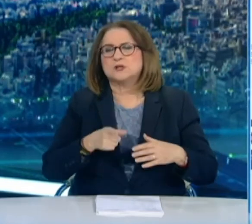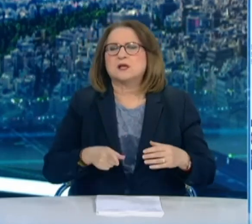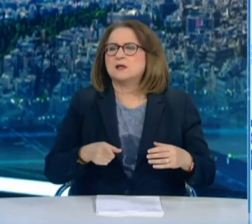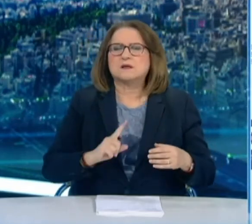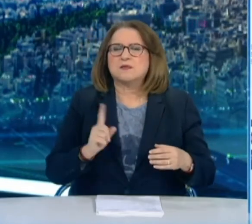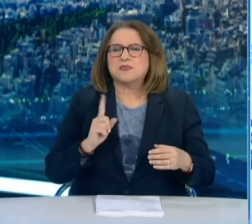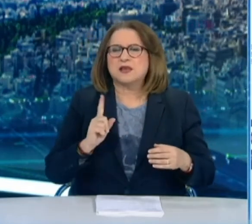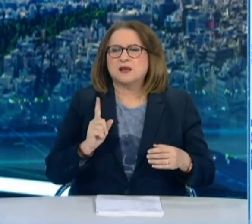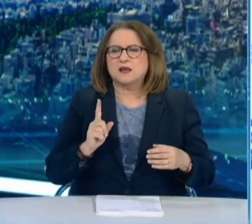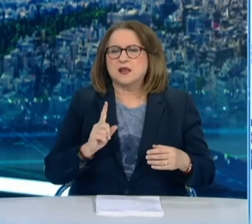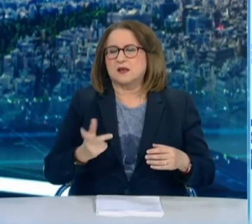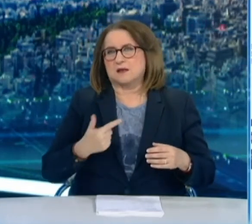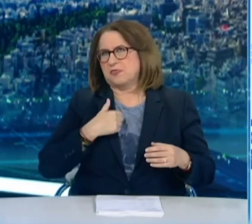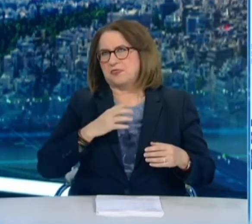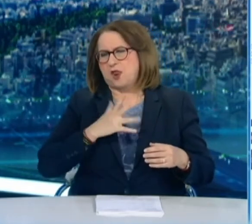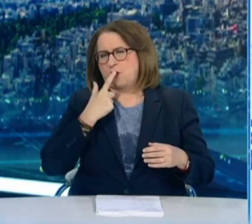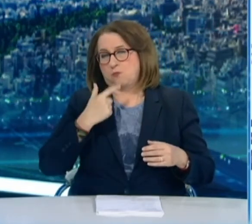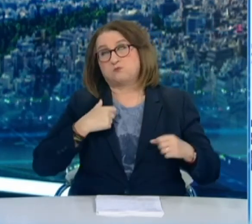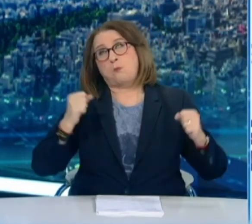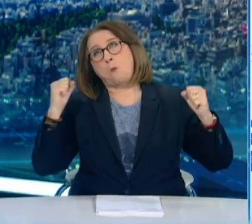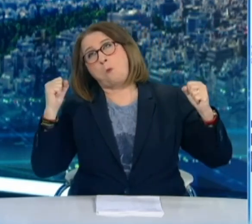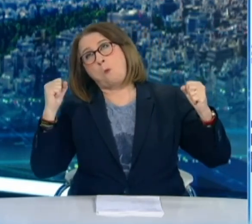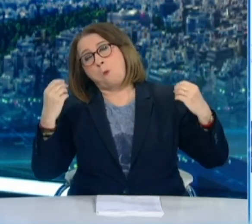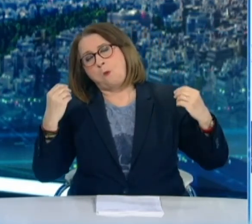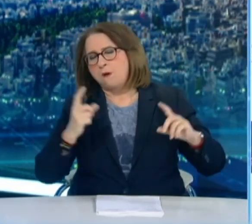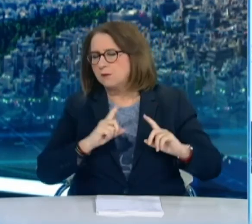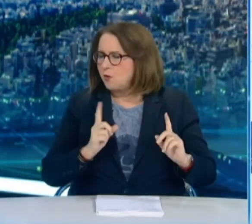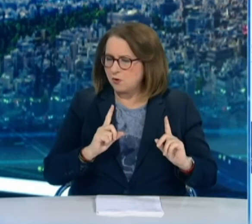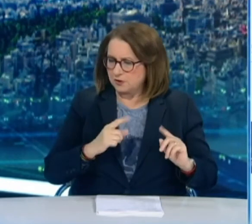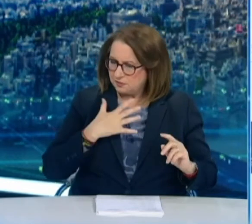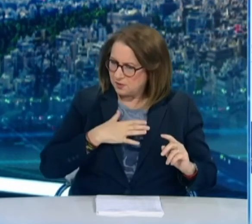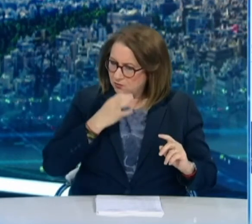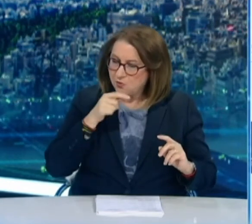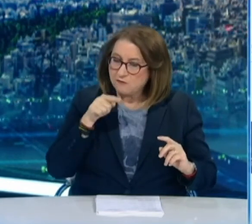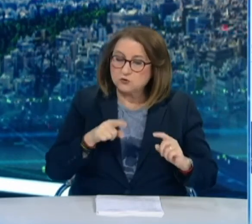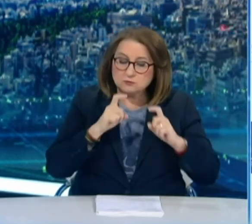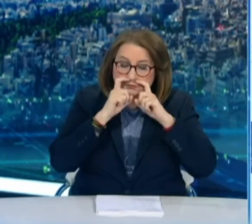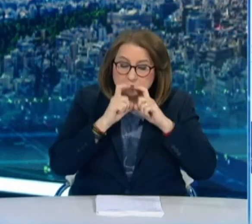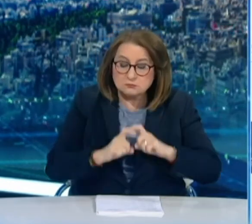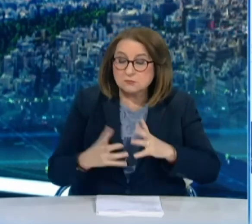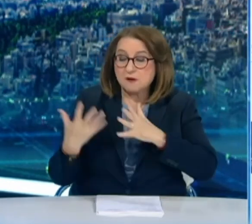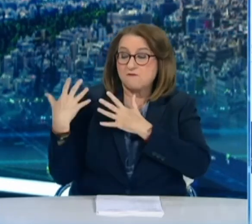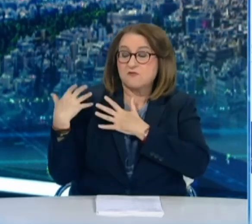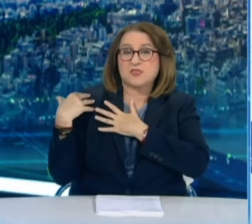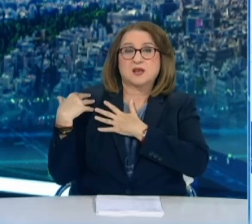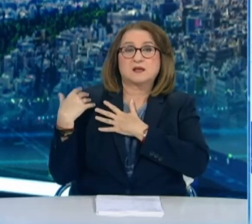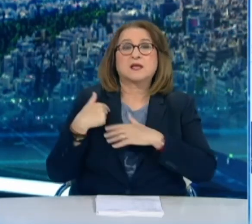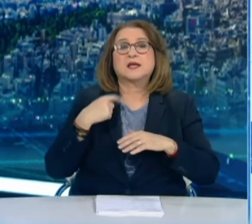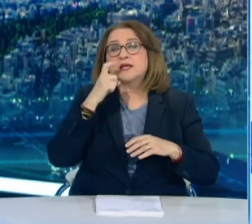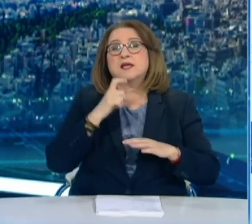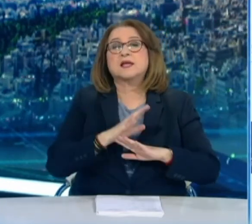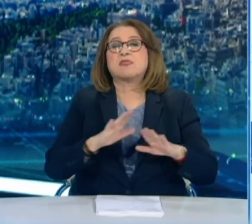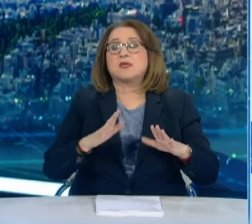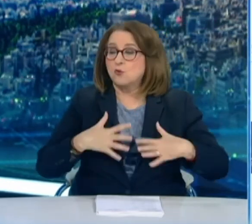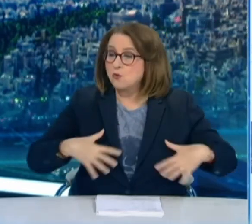θριαμβολογίας. Πρόκειται περί του καθήκοντός μας το οποίο κάνουμε. Το κάνουμε οργανωμένο και δομημένο υγειονομική, πειραισιακή